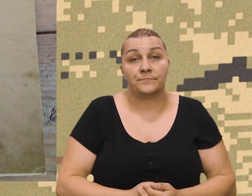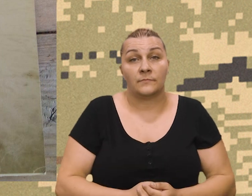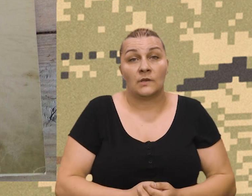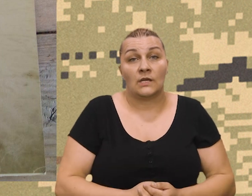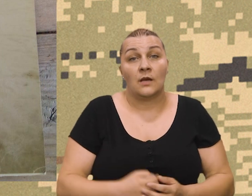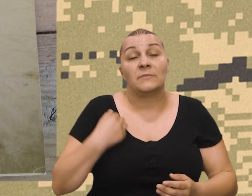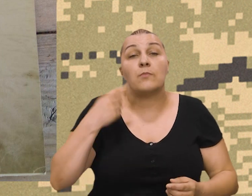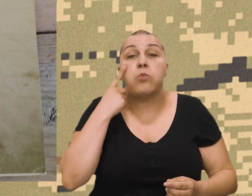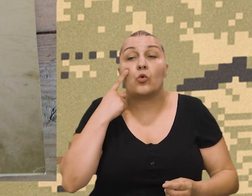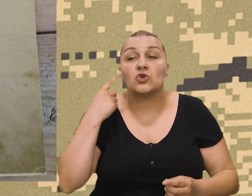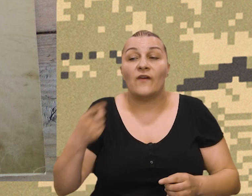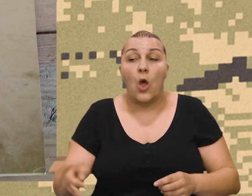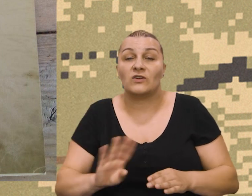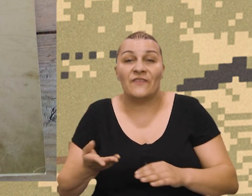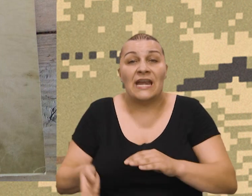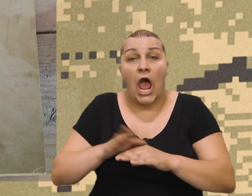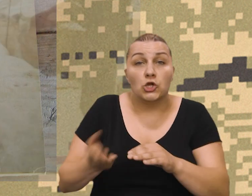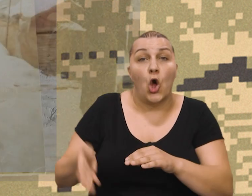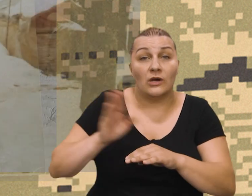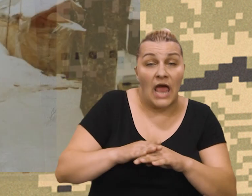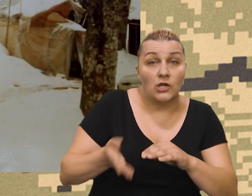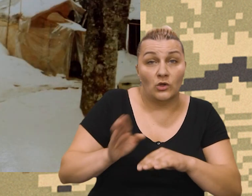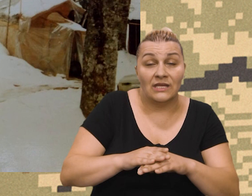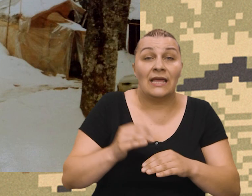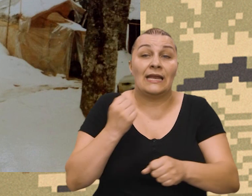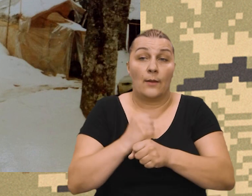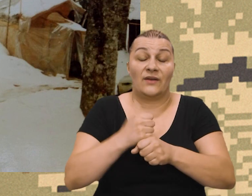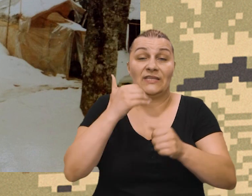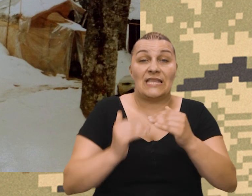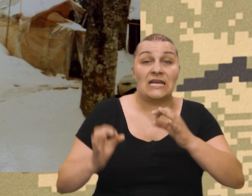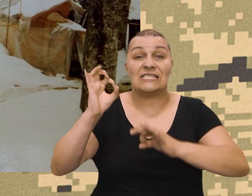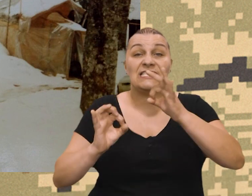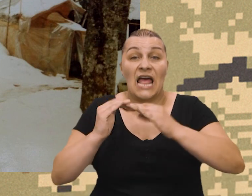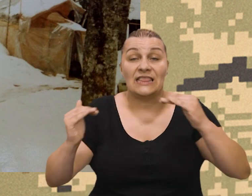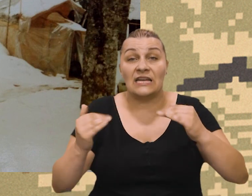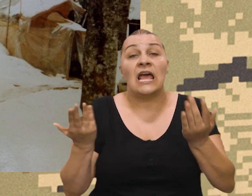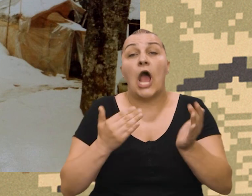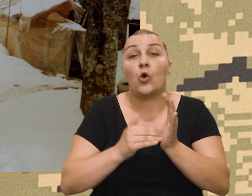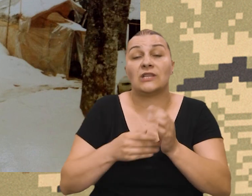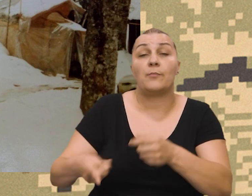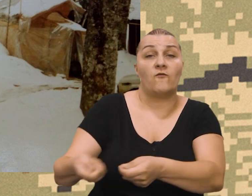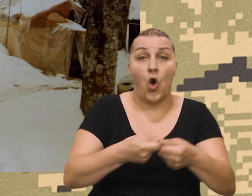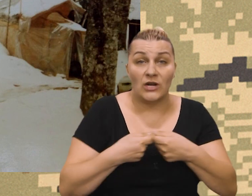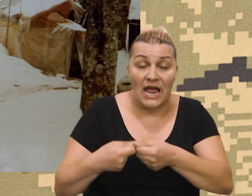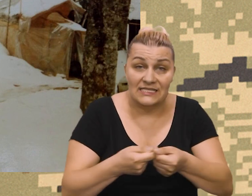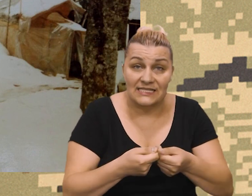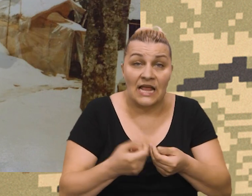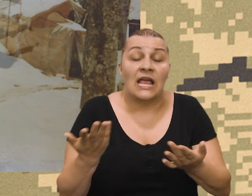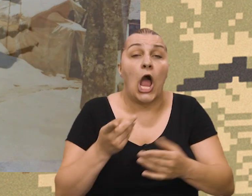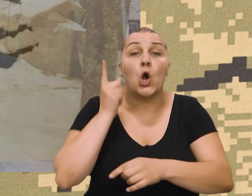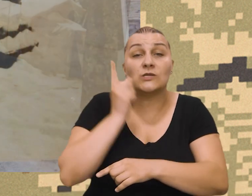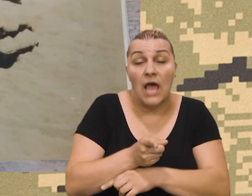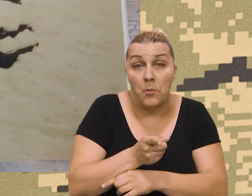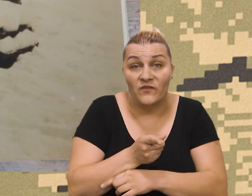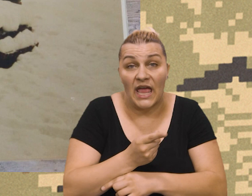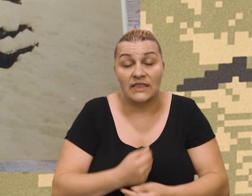sve to nadokonati i nametnuti jedan standard na sinskoj bojišnici na koji način kako treba postrojbu organizirati, kako